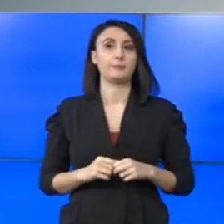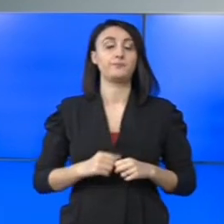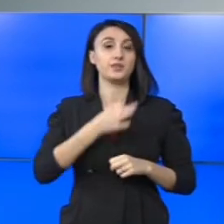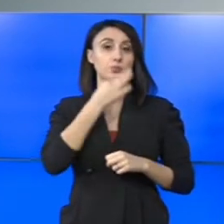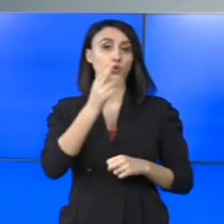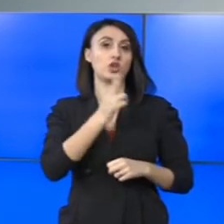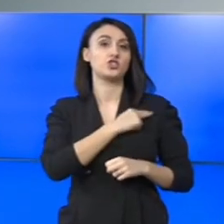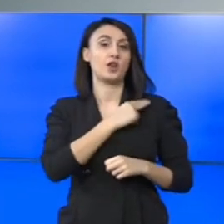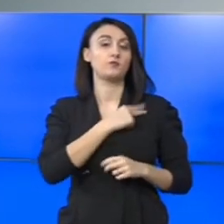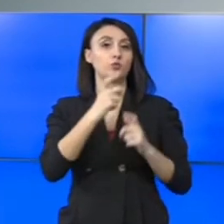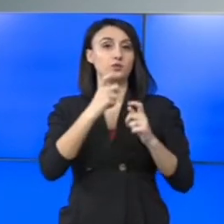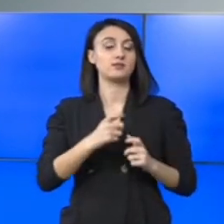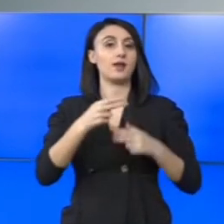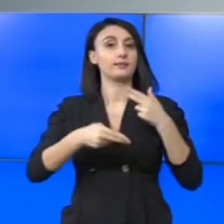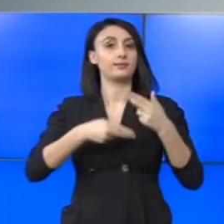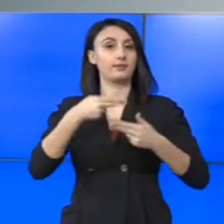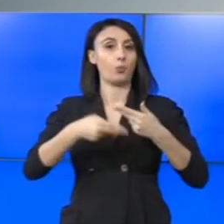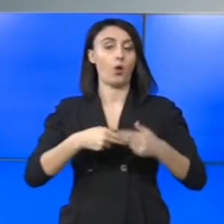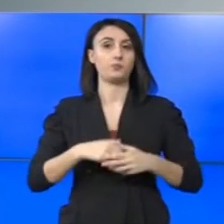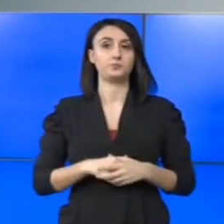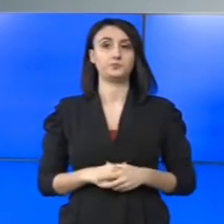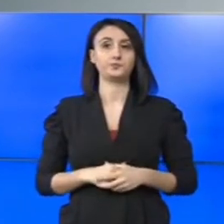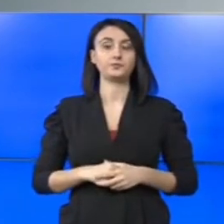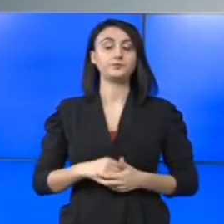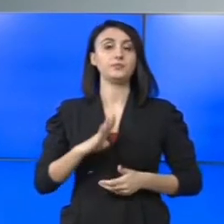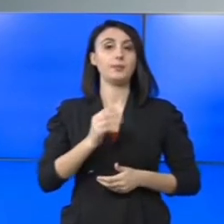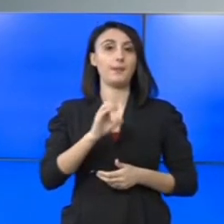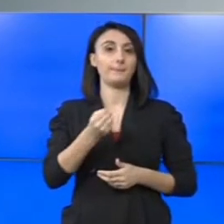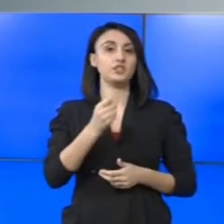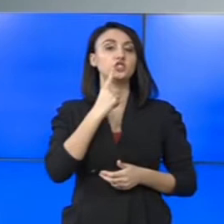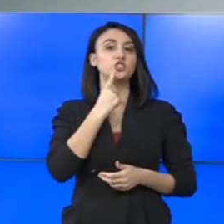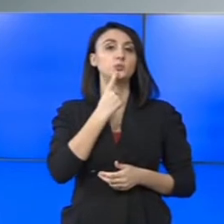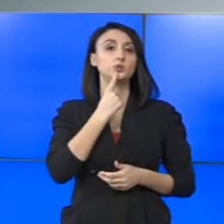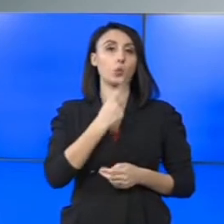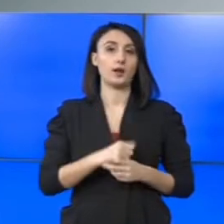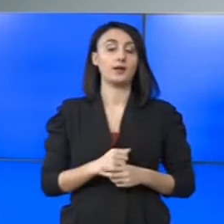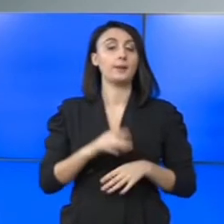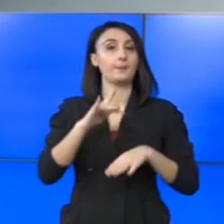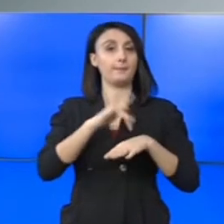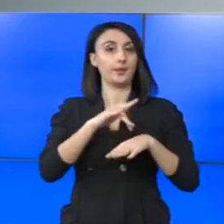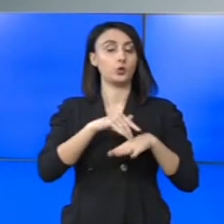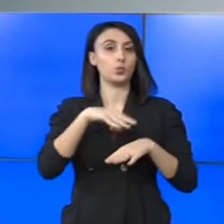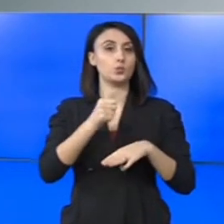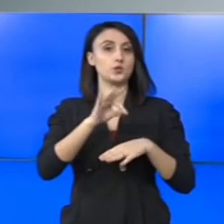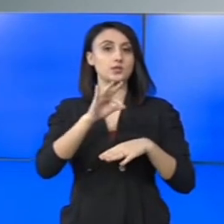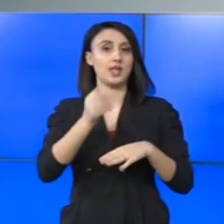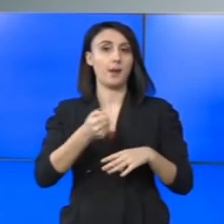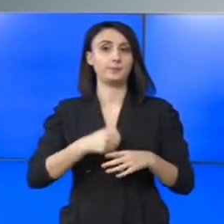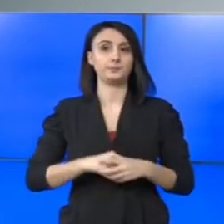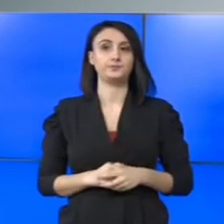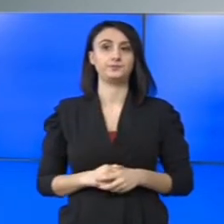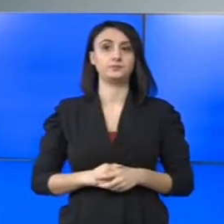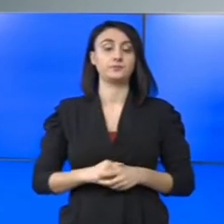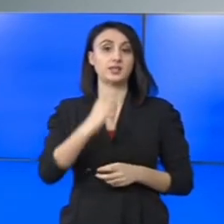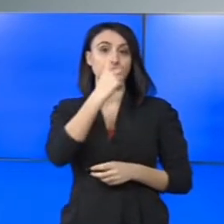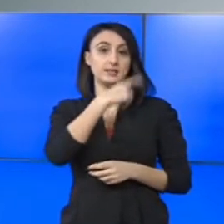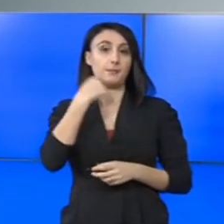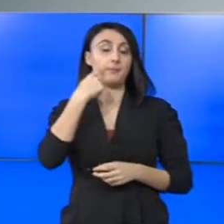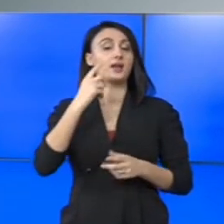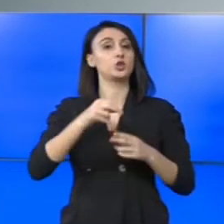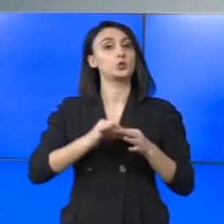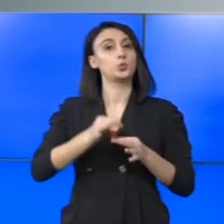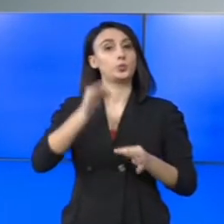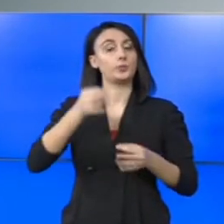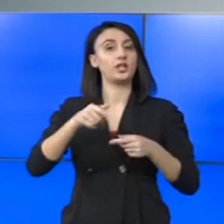spune șeful secției de boli infecțioase de la spitalul Victor Babes din Timișoara, medicul Virgil Musta. Se pare că tulpinile care